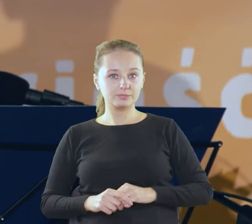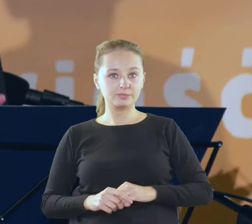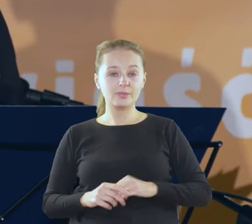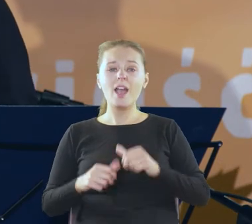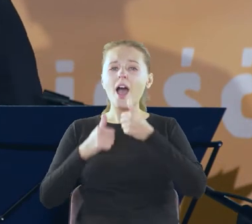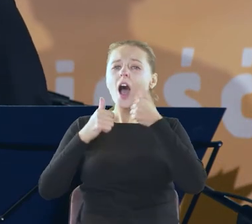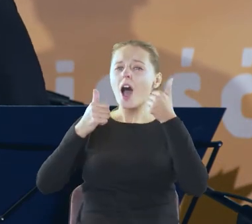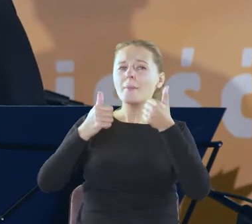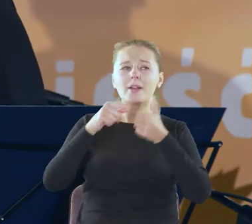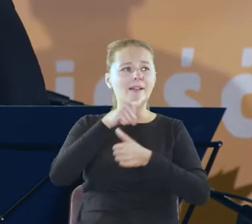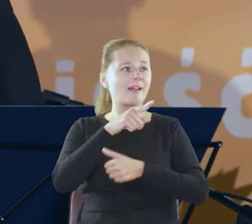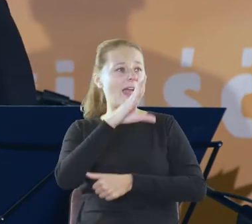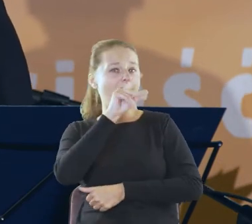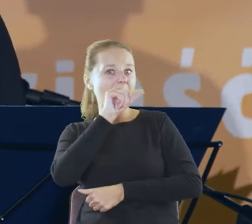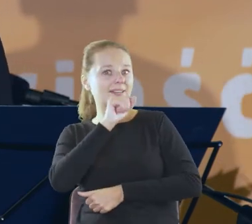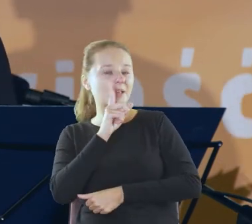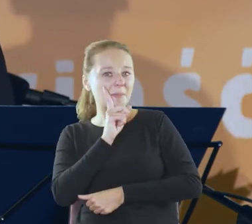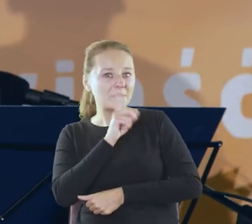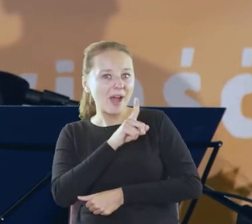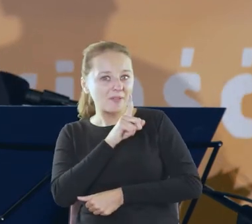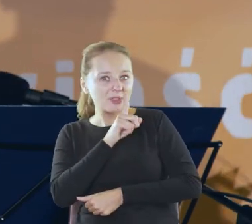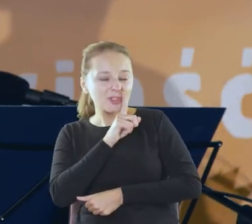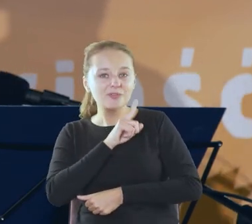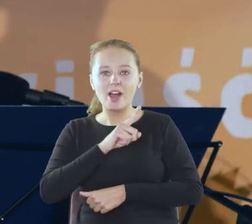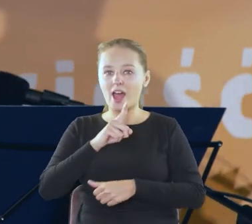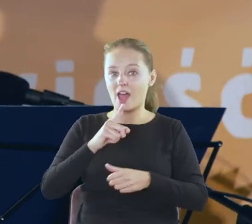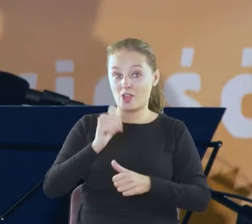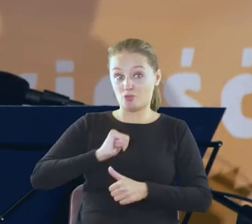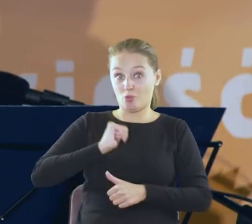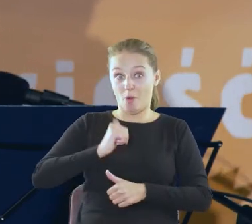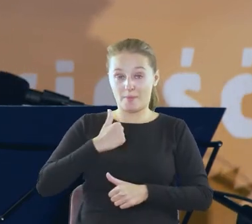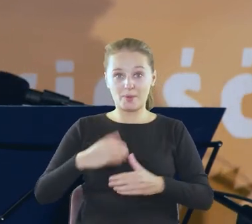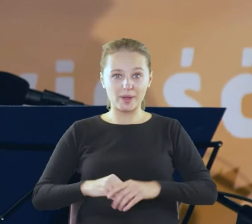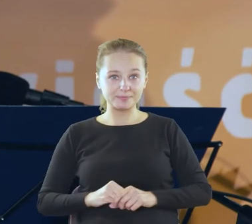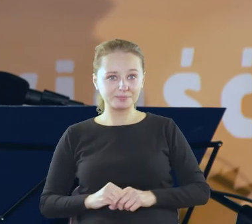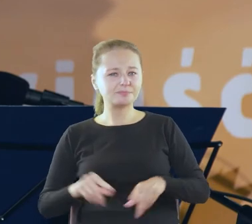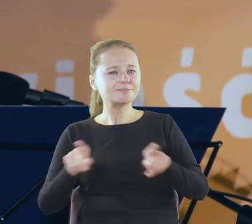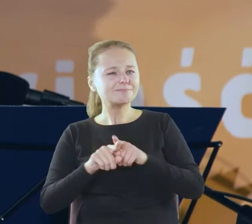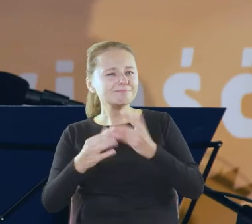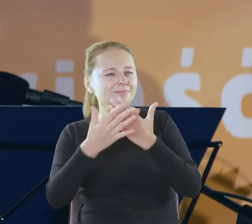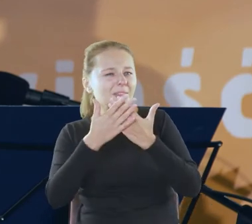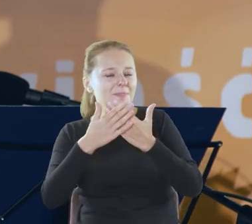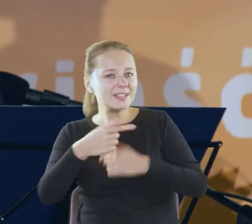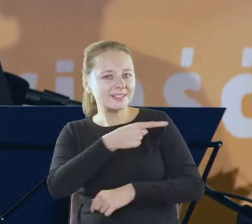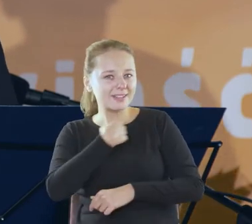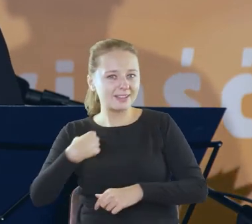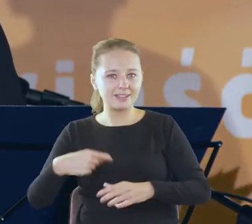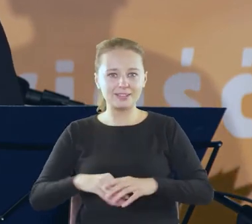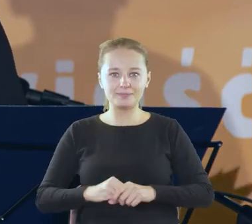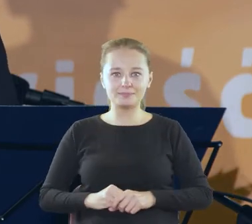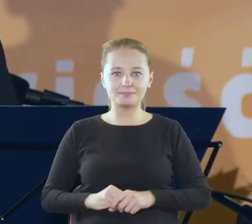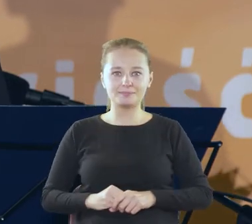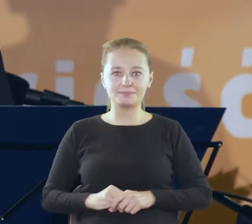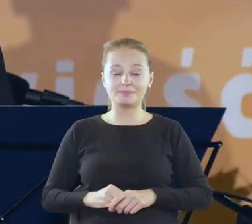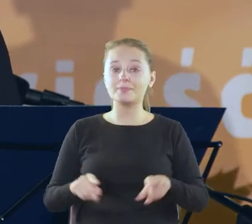Eliza była jakaś bardziej prawdziwa bliższa sobie samej i bliższa też nam tak